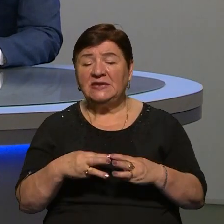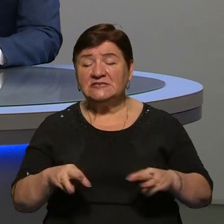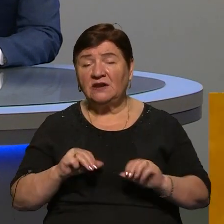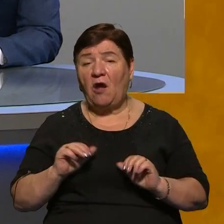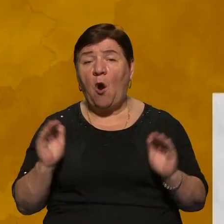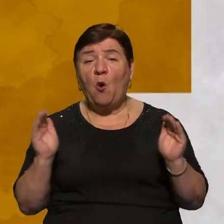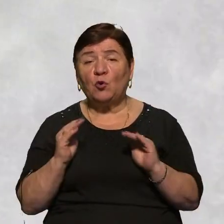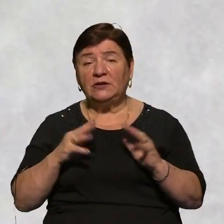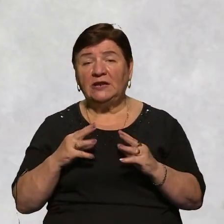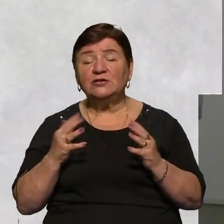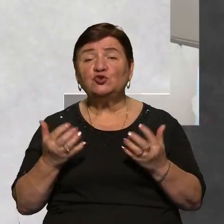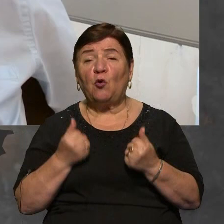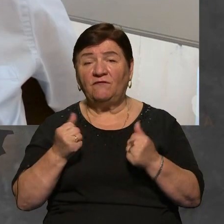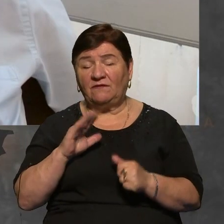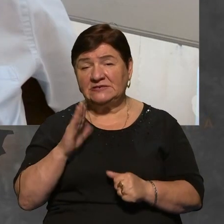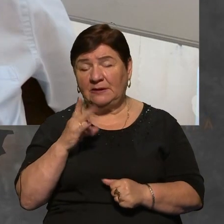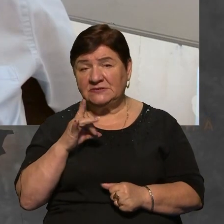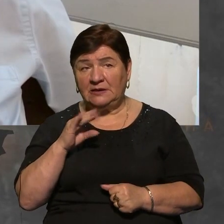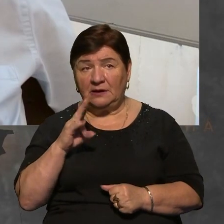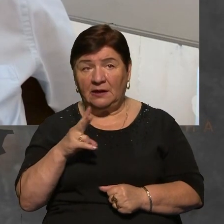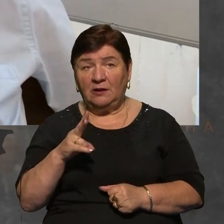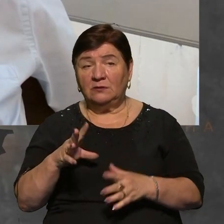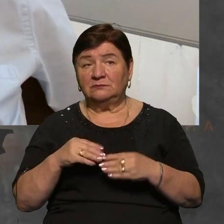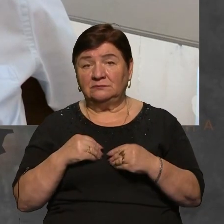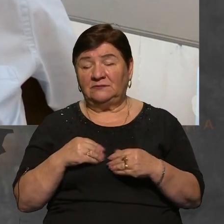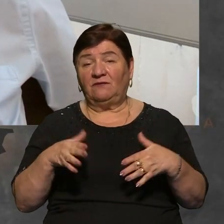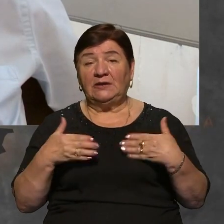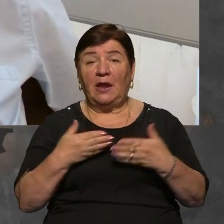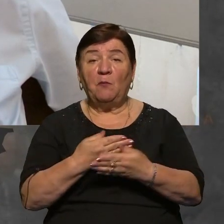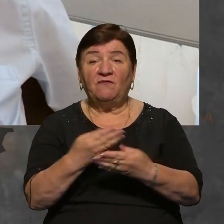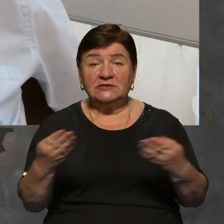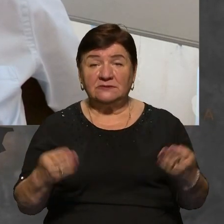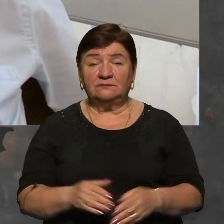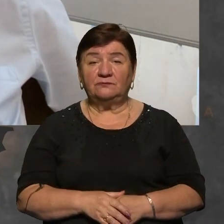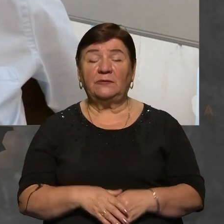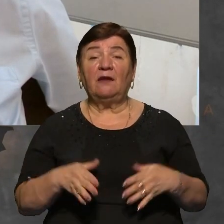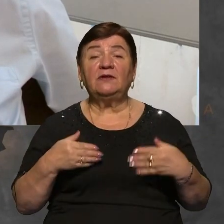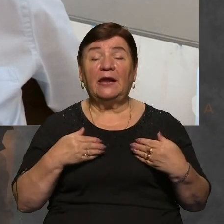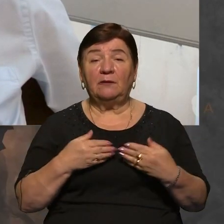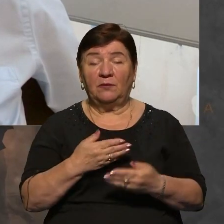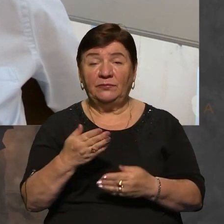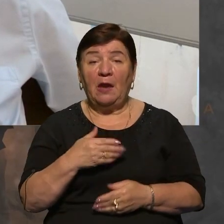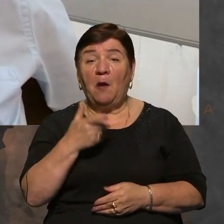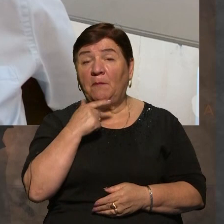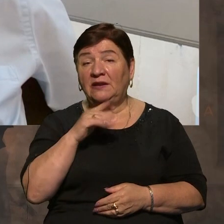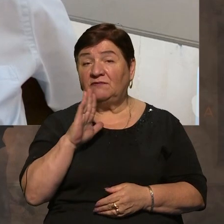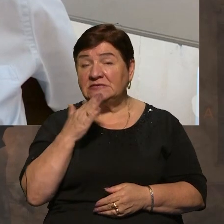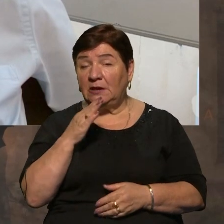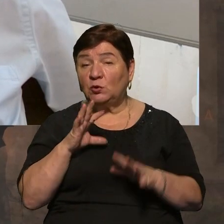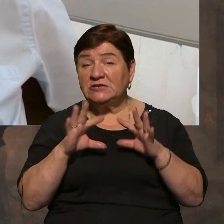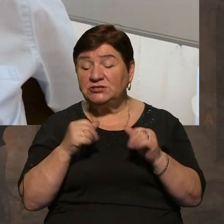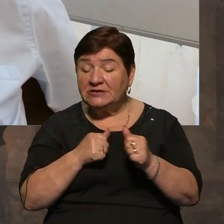здоров'я України Василем Стрілкою. Він приєднується до нашого ефіру. Вітаємо вас. Вітаємо. Вітаємо. Пане Василь, розкажіть, будь ласка,